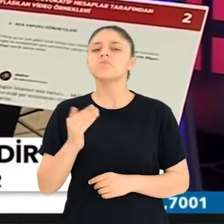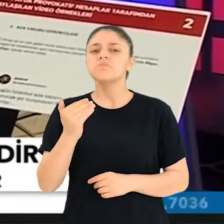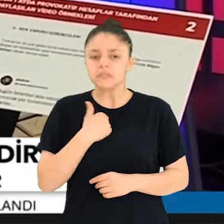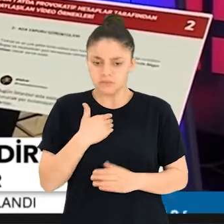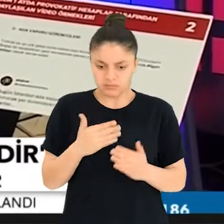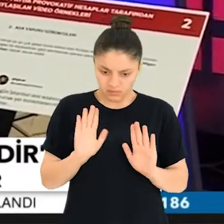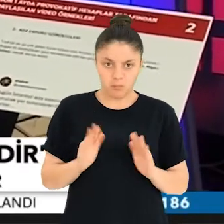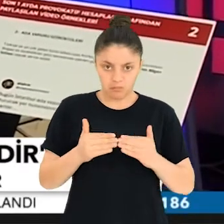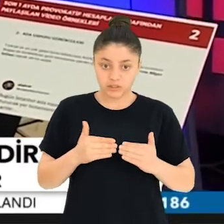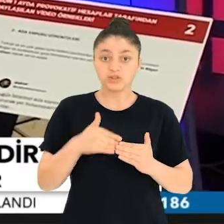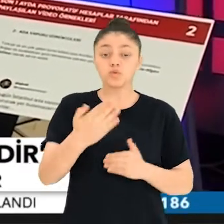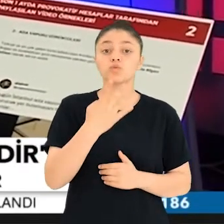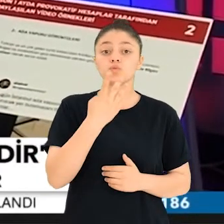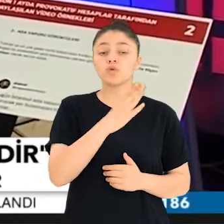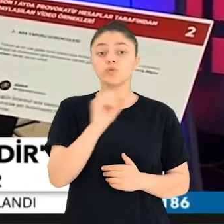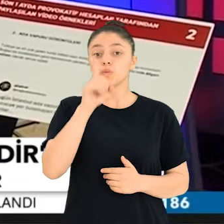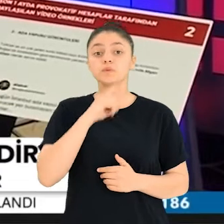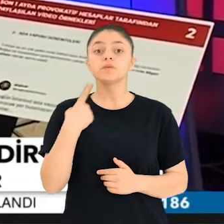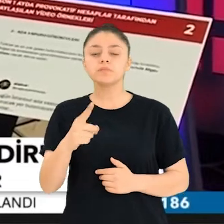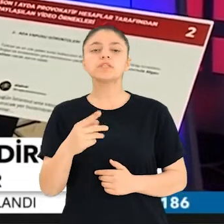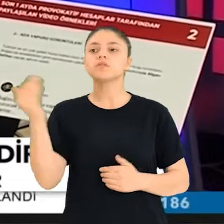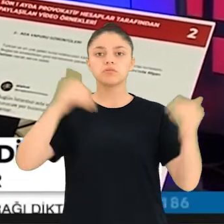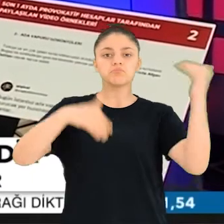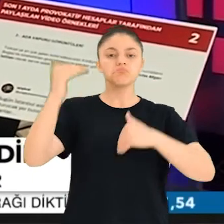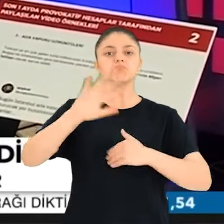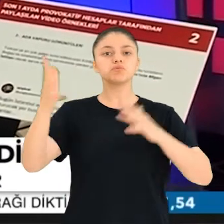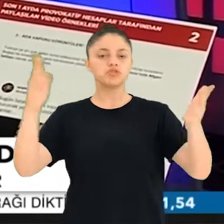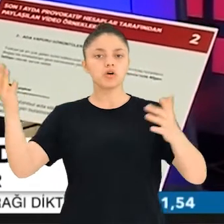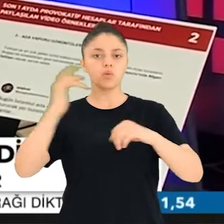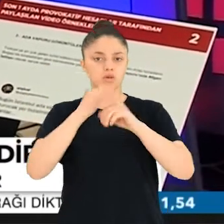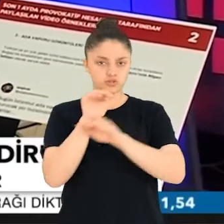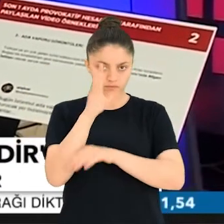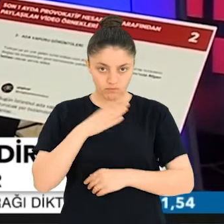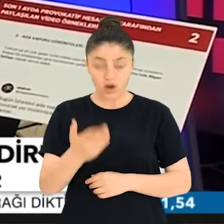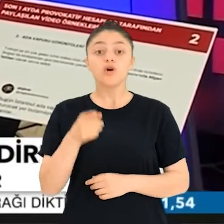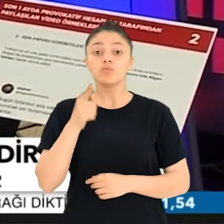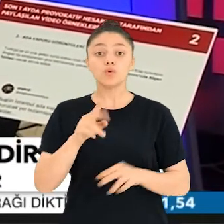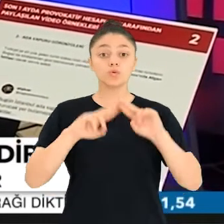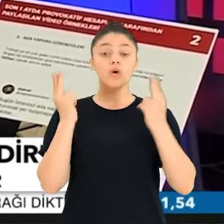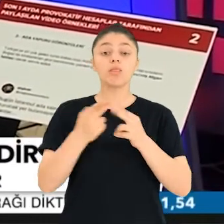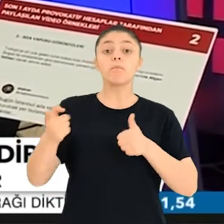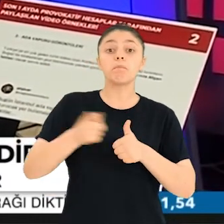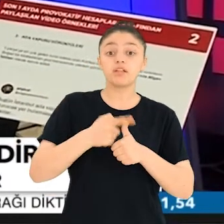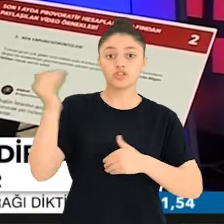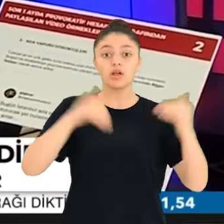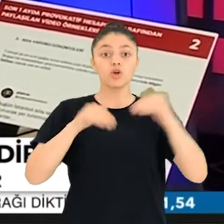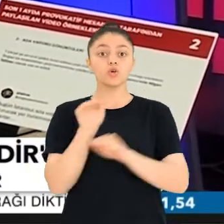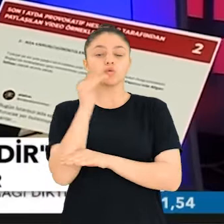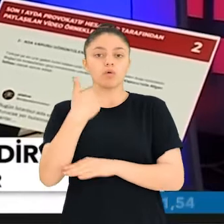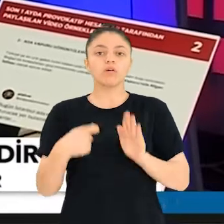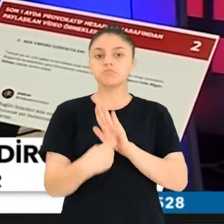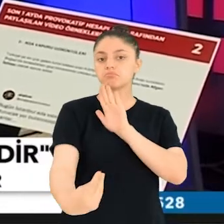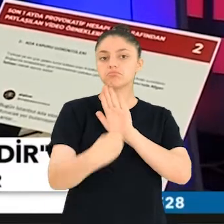Niye olmasın? Bizim dışımızda 4 milyon 100 bin sığınmacı var Türkiye'de. Bunlar dünyada bizim en çok sığınmacı olduğumuz memleket